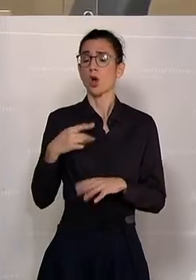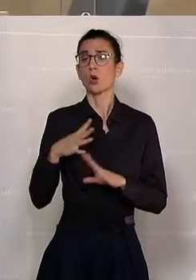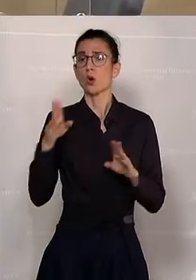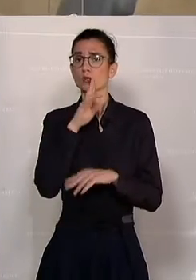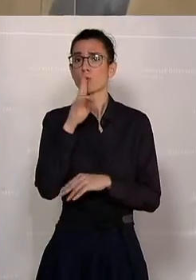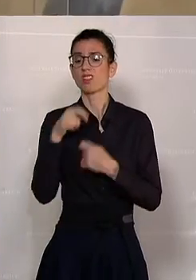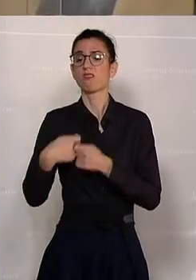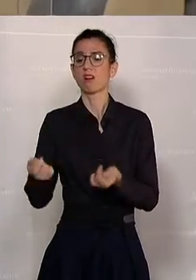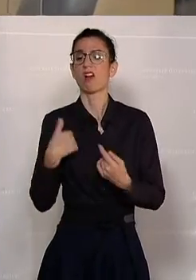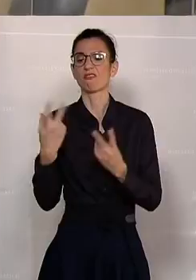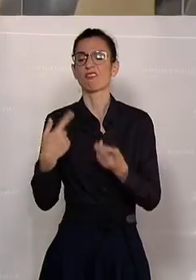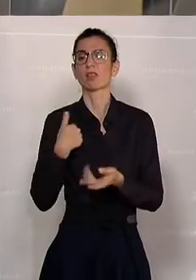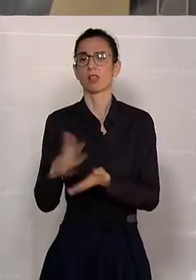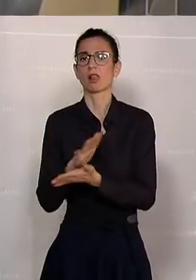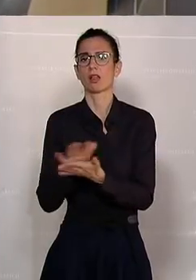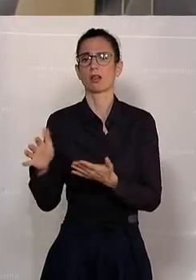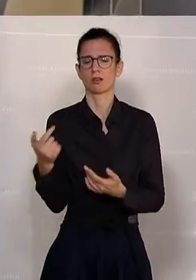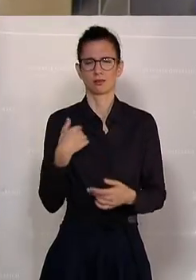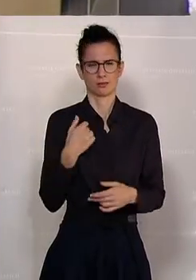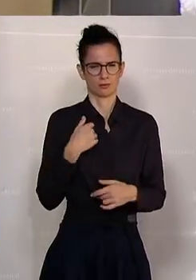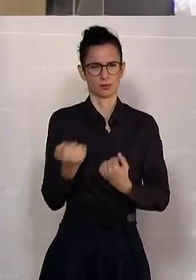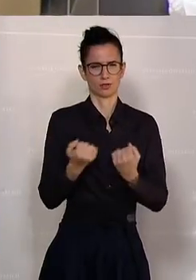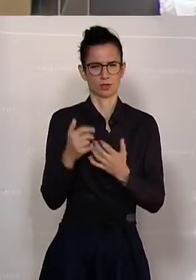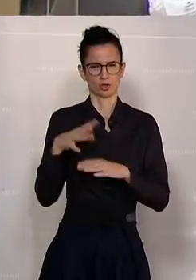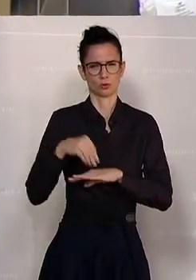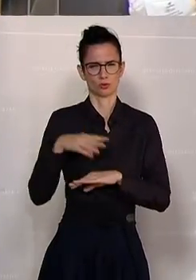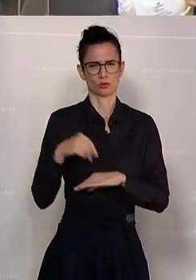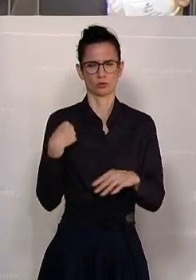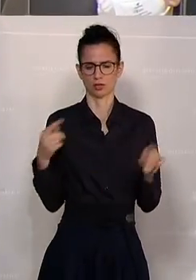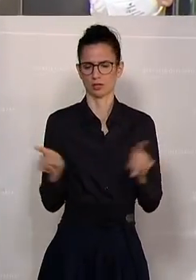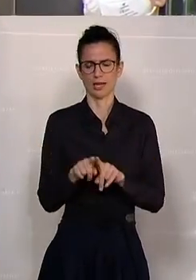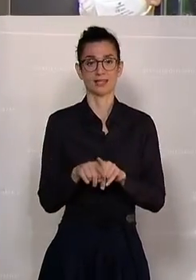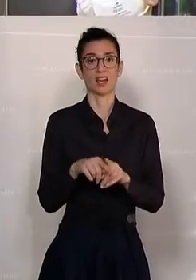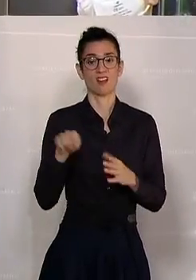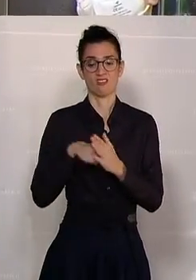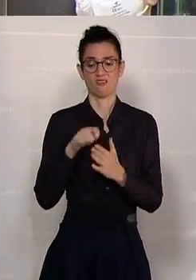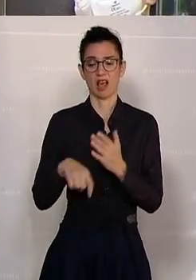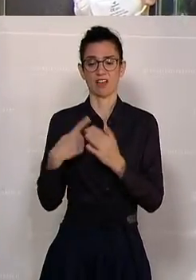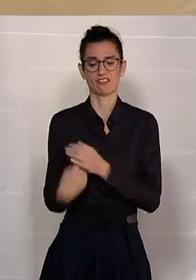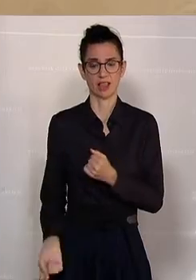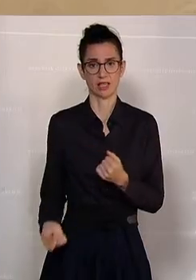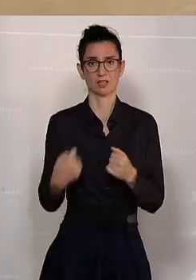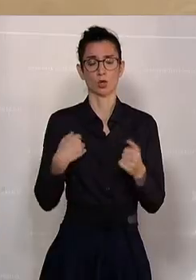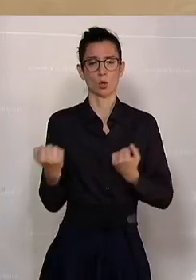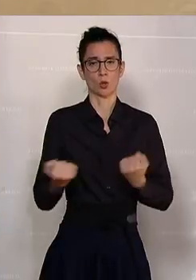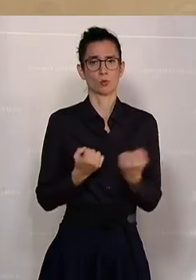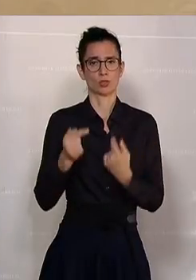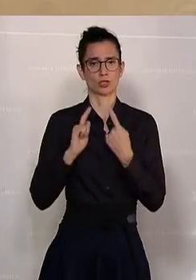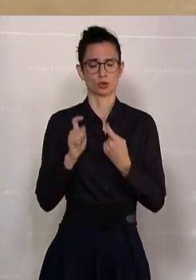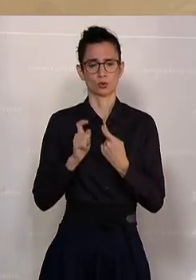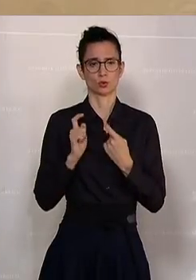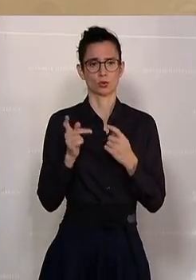Und das politische Muster ist ganz klar. Wenn man Wahlen verliert, wenn man dem politischen Diskurs nicht